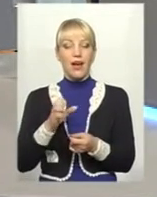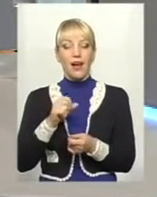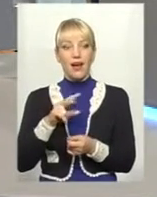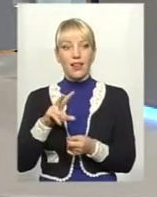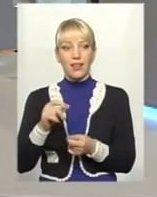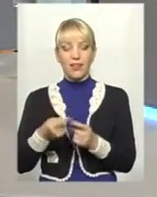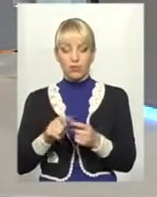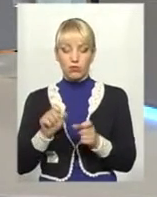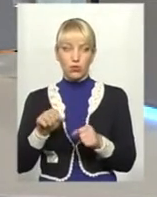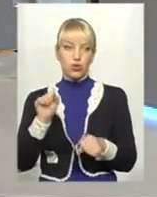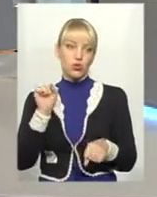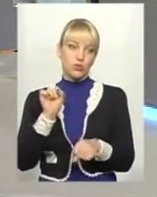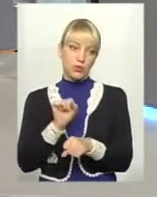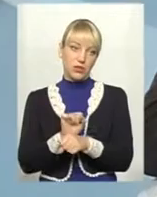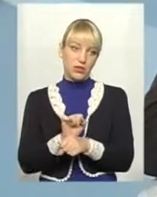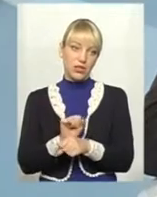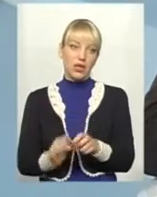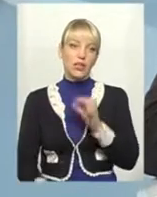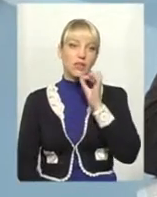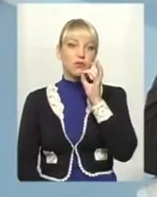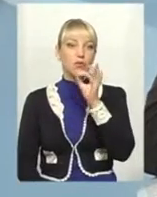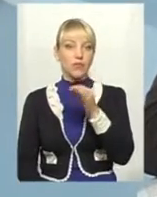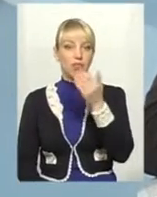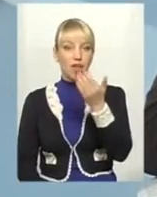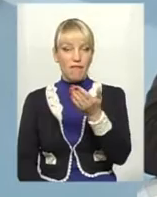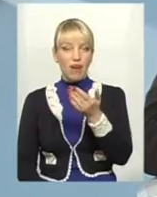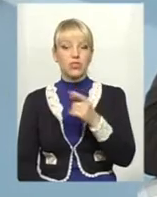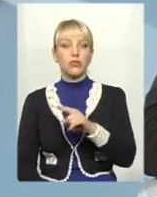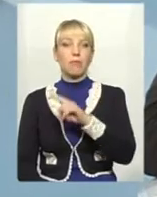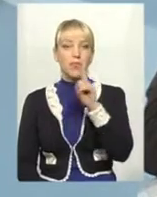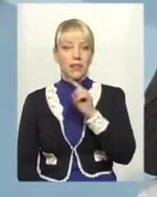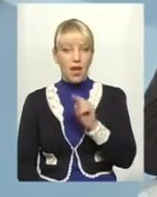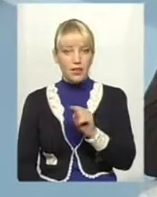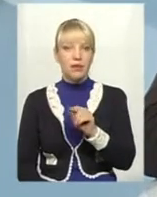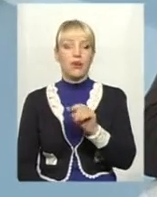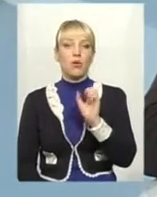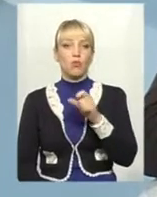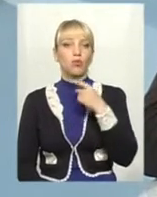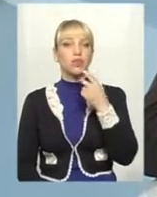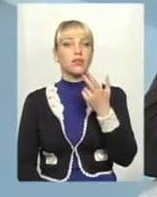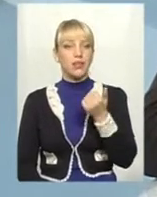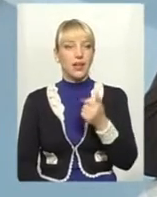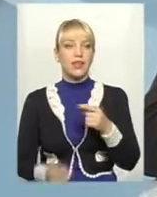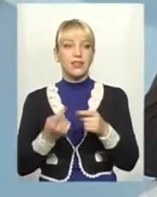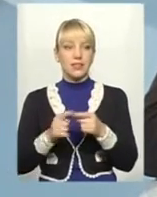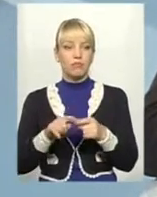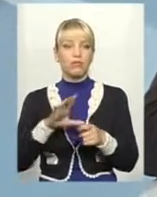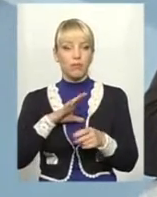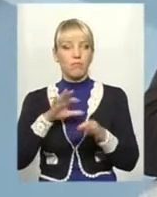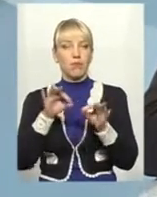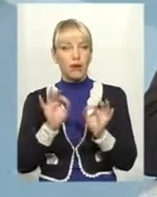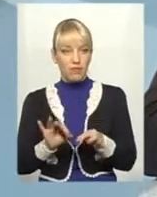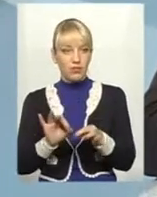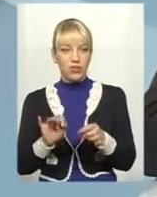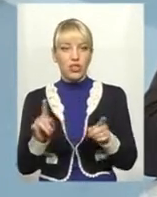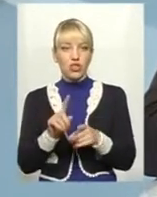цьому я можу зупинитися, відповідаючи на ваше питання, скажу, що так. То є правда, що він, ну, така